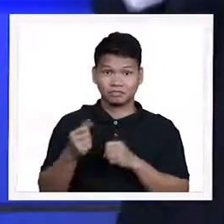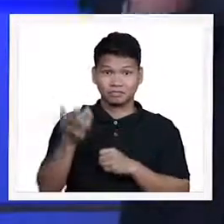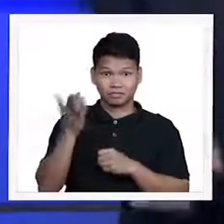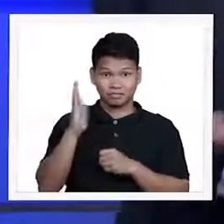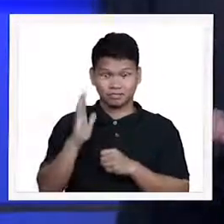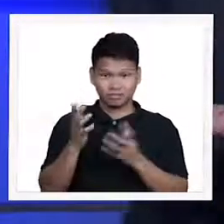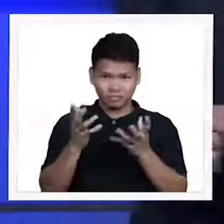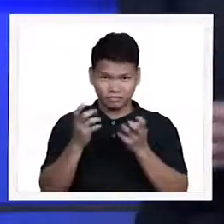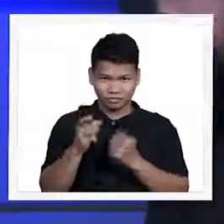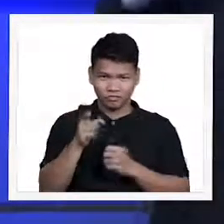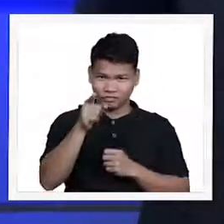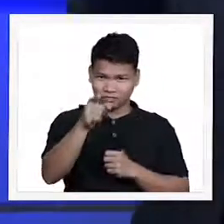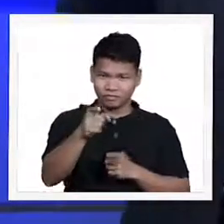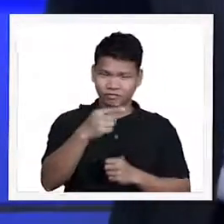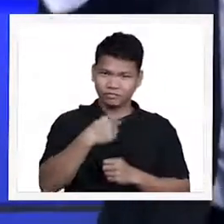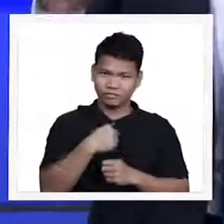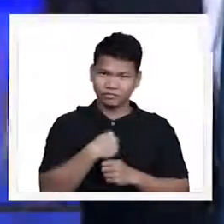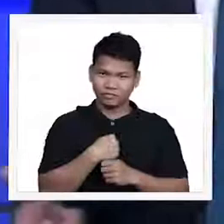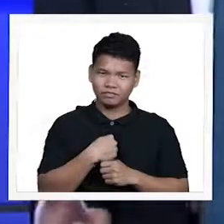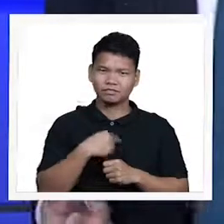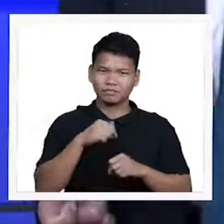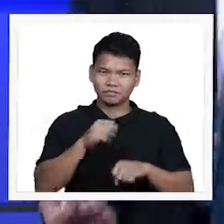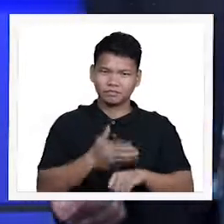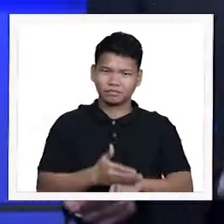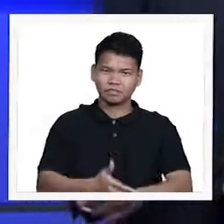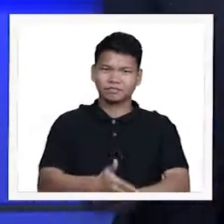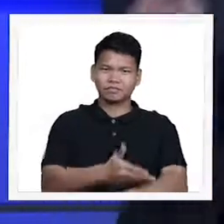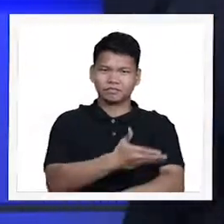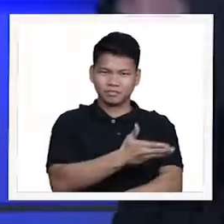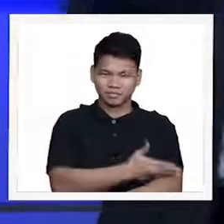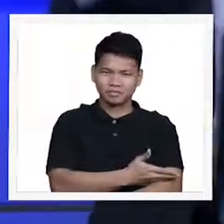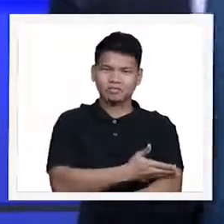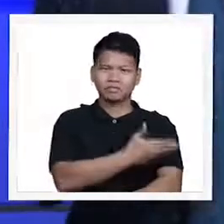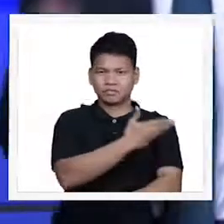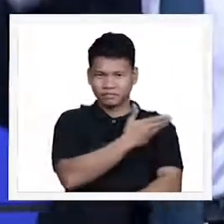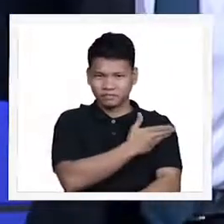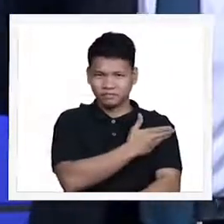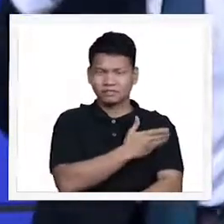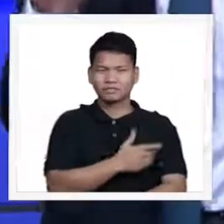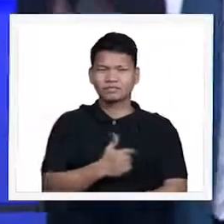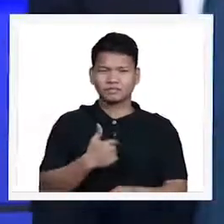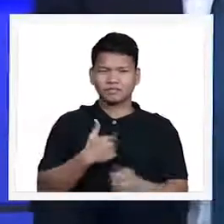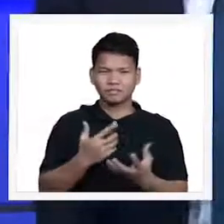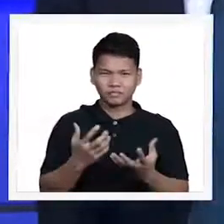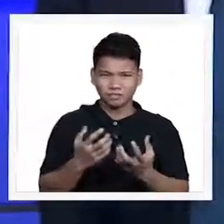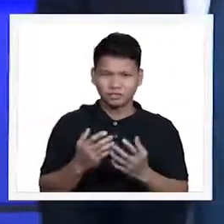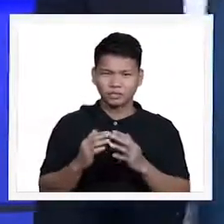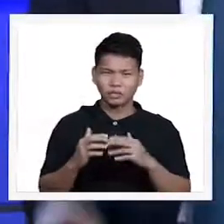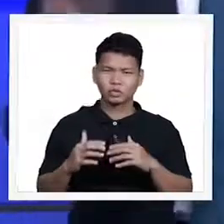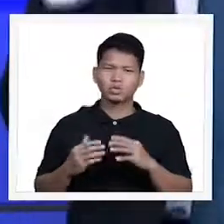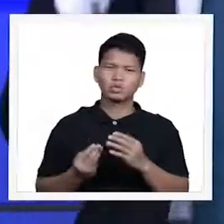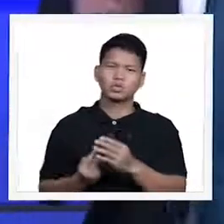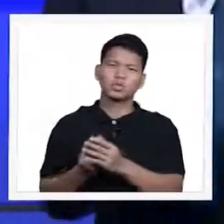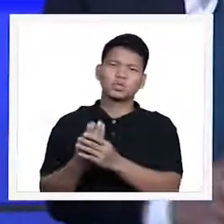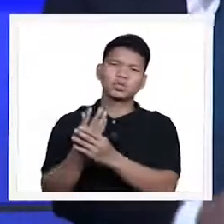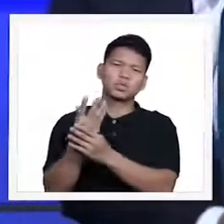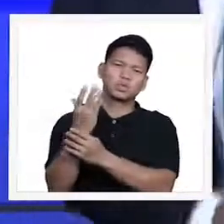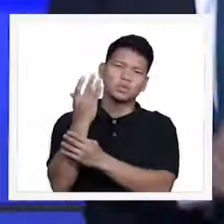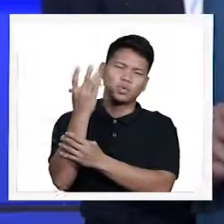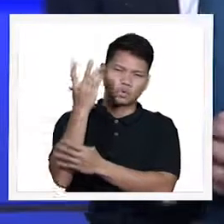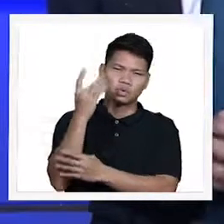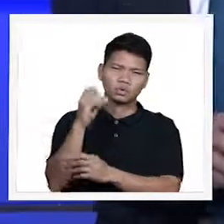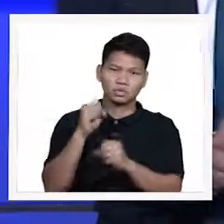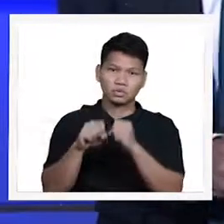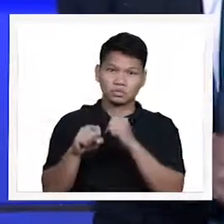na ikaw at ako will become prosper. God wants us to prosper. So in that